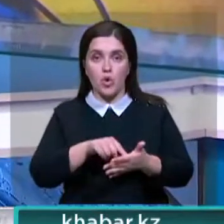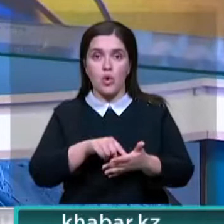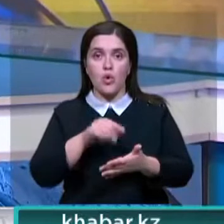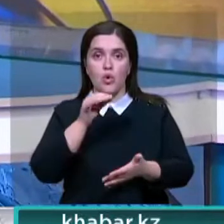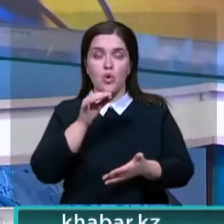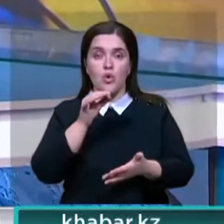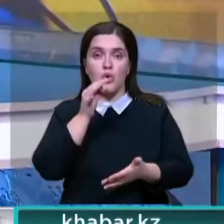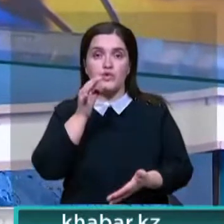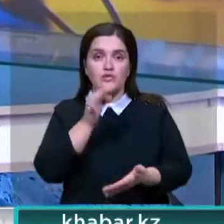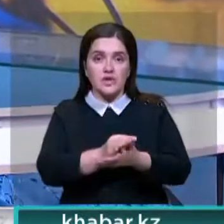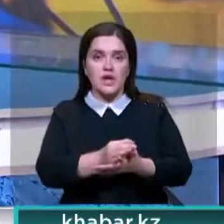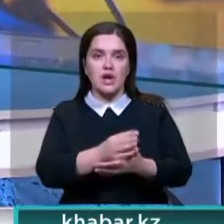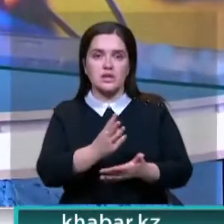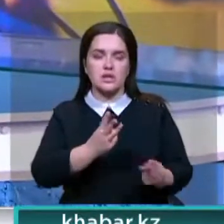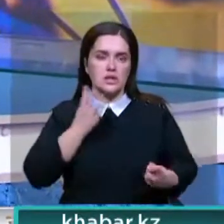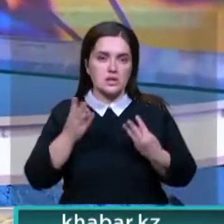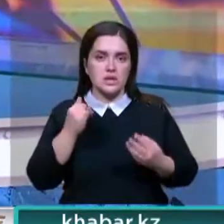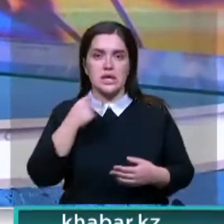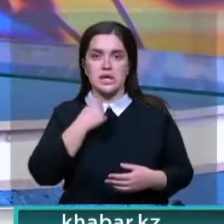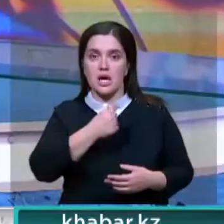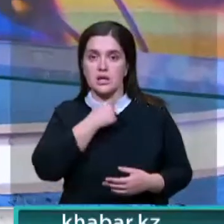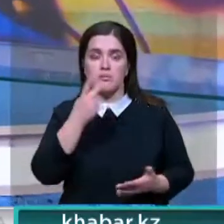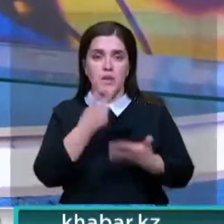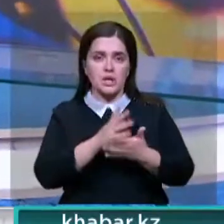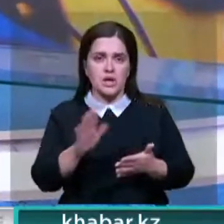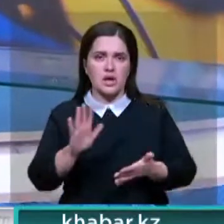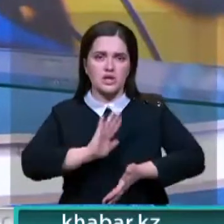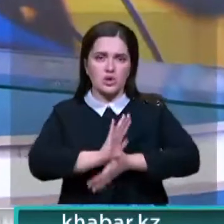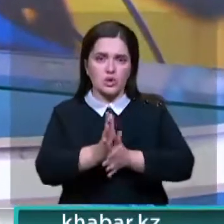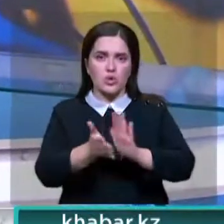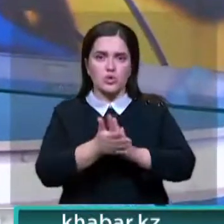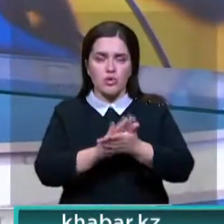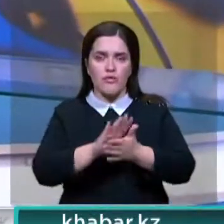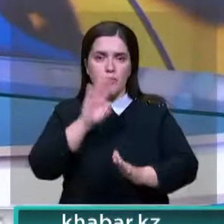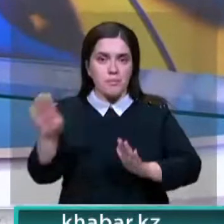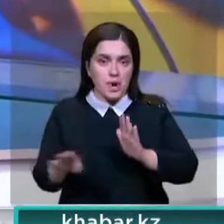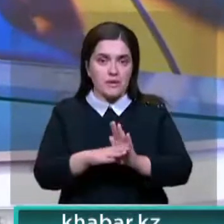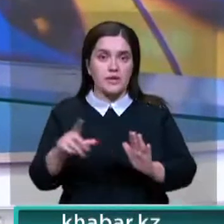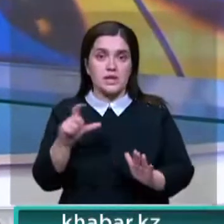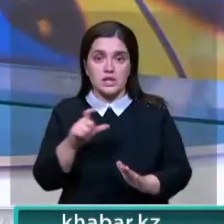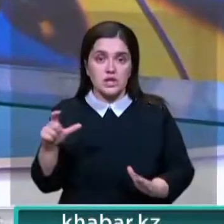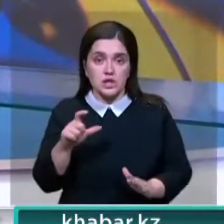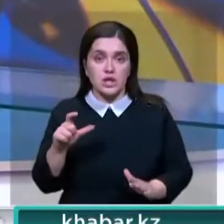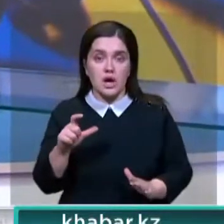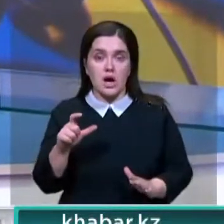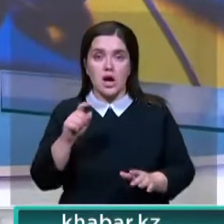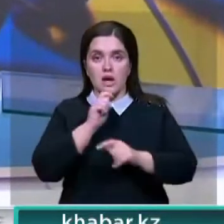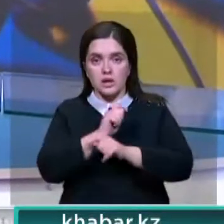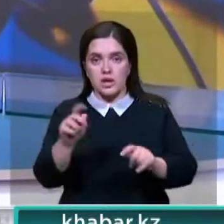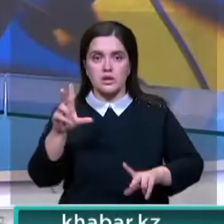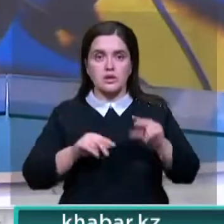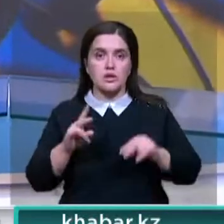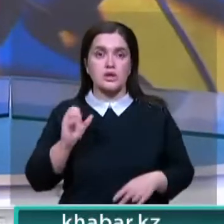уверенностью утвердительно ответят энтузиасты из Далтыгоргана. Несмотря на очень стесненные условия в цокольном этаже одной из многокотажек,